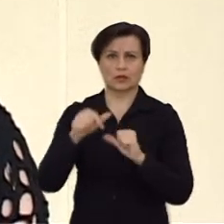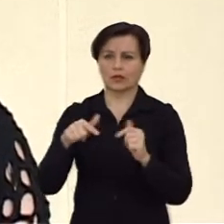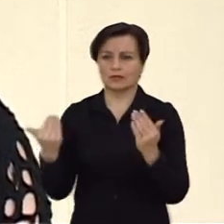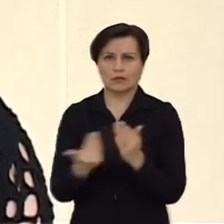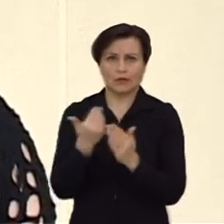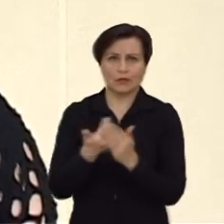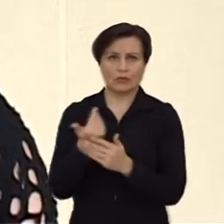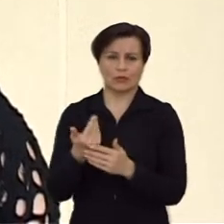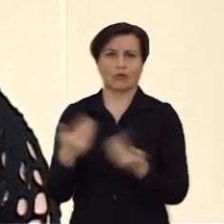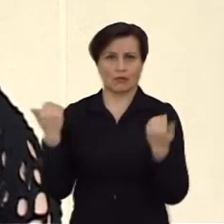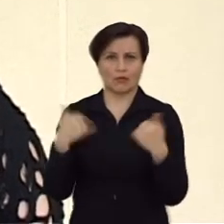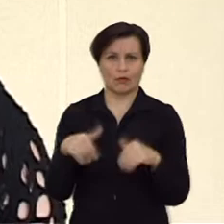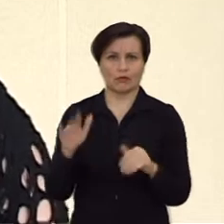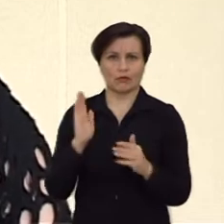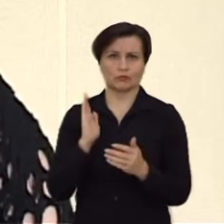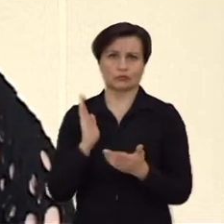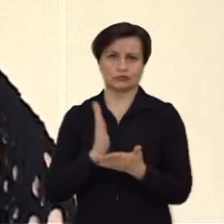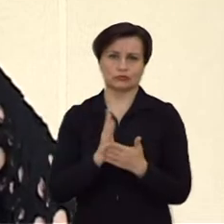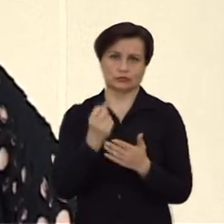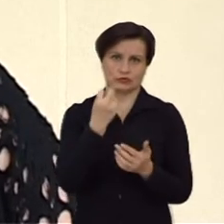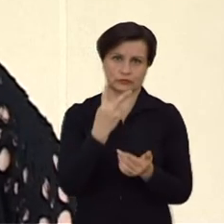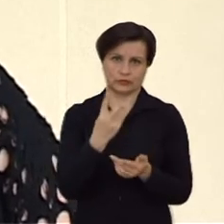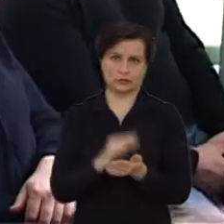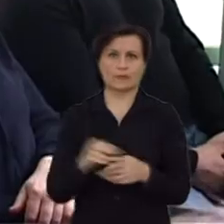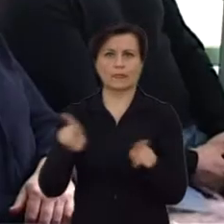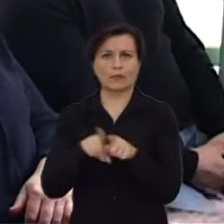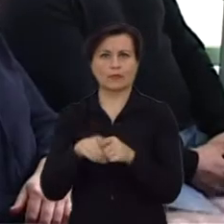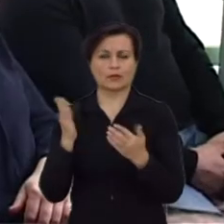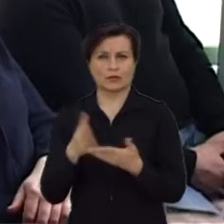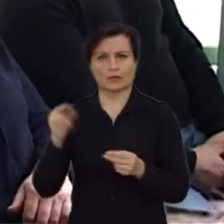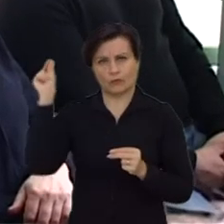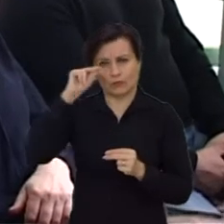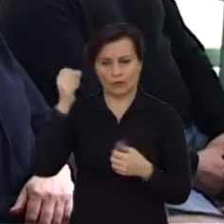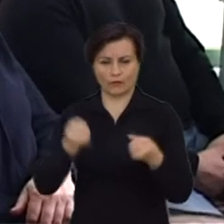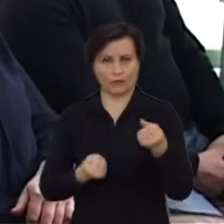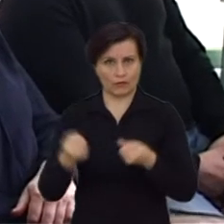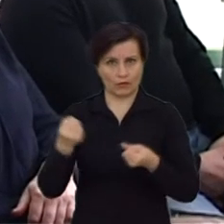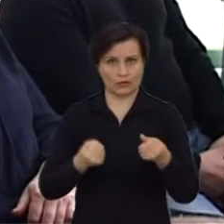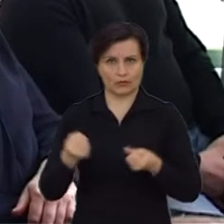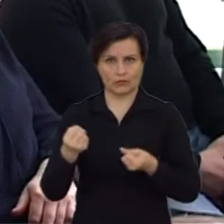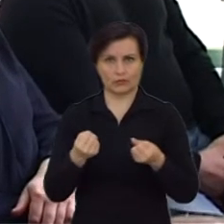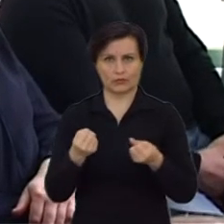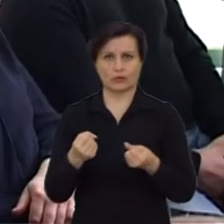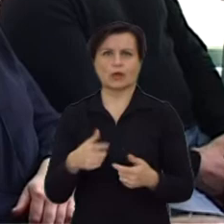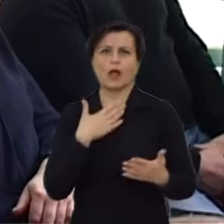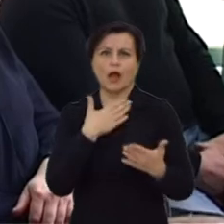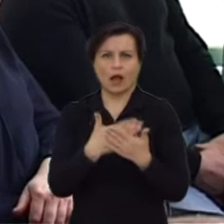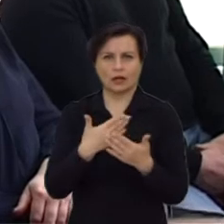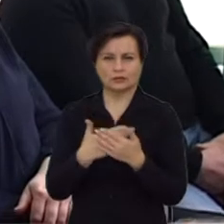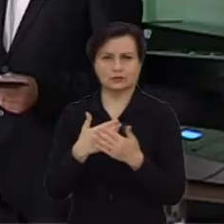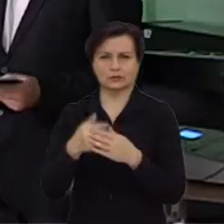tai yra labai nauja viskas, jau turime 12. Taip pat pas mus vyksta vairavimo mokymas, vyksta